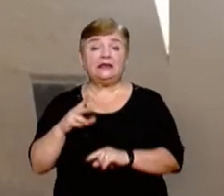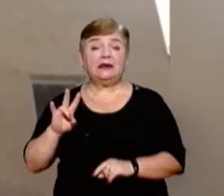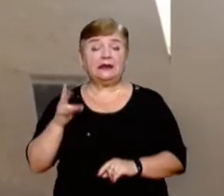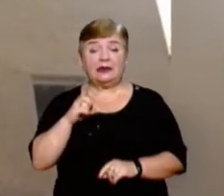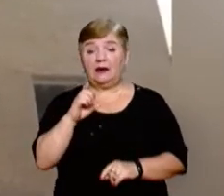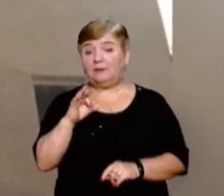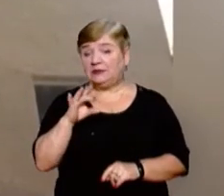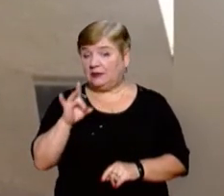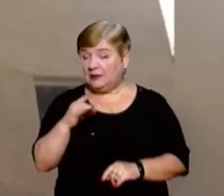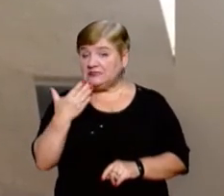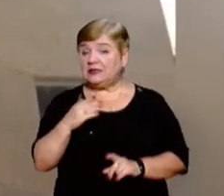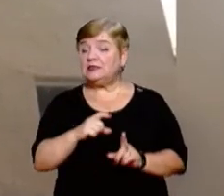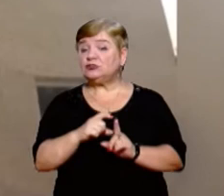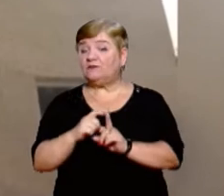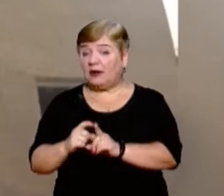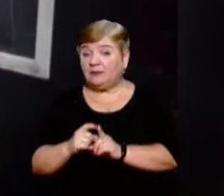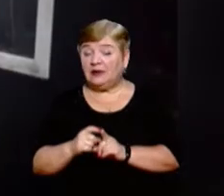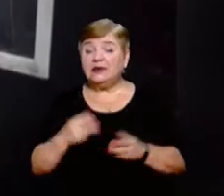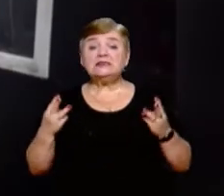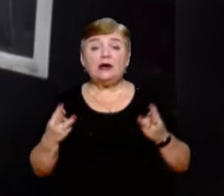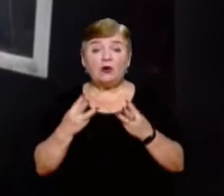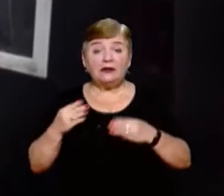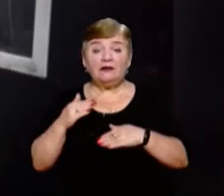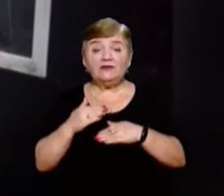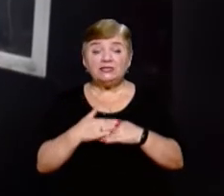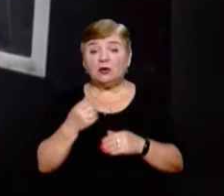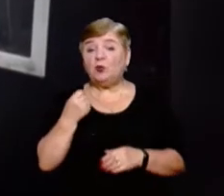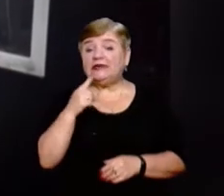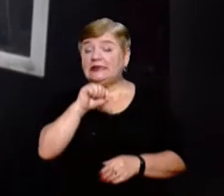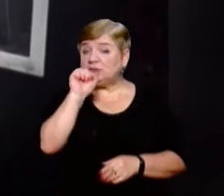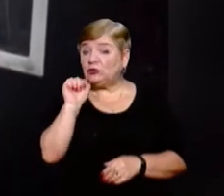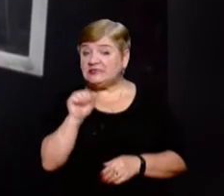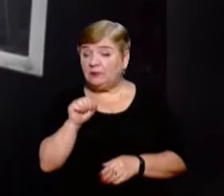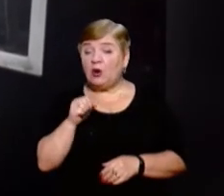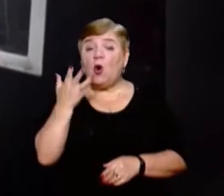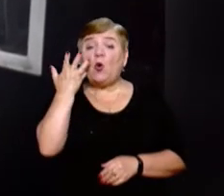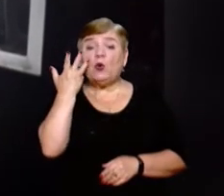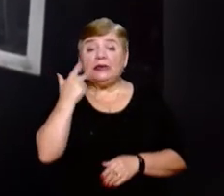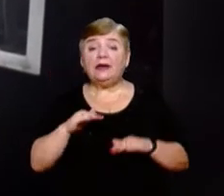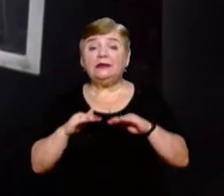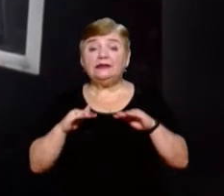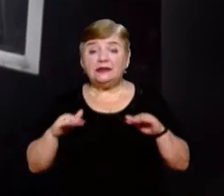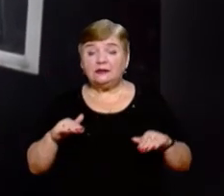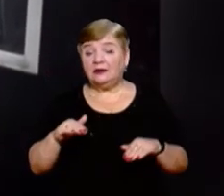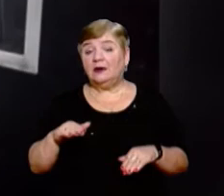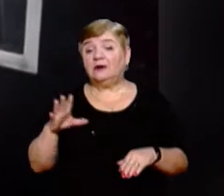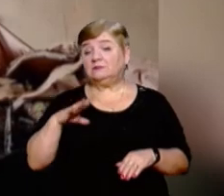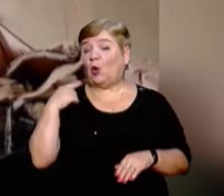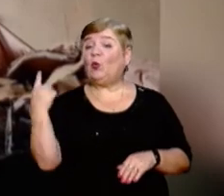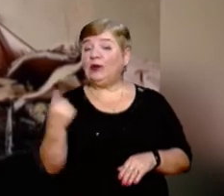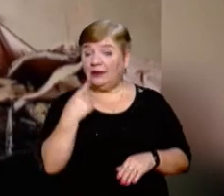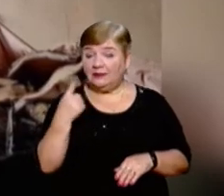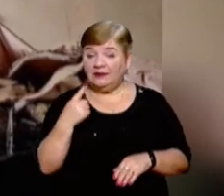Наталія Бетер. За її словами, загорання сталося вечером 11 серпня, якраз тоді, коли діти вийшли на прогулянку.